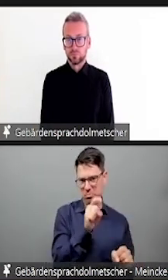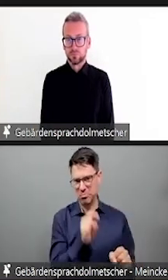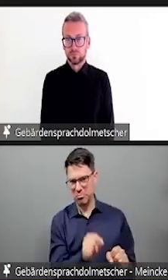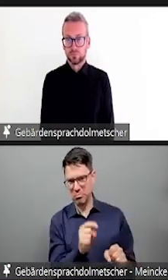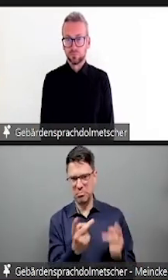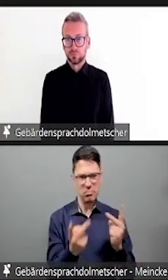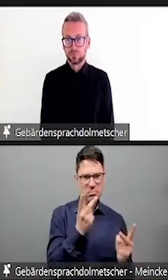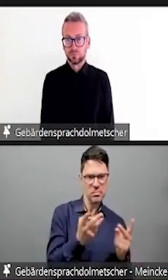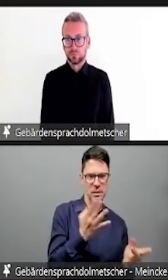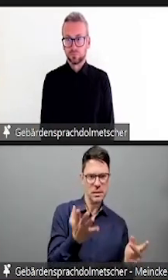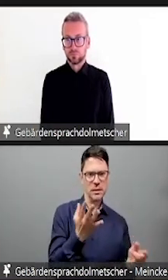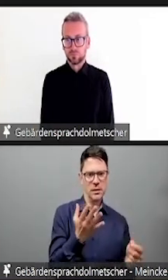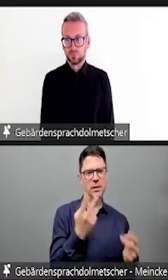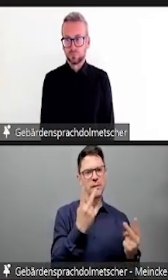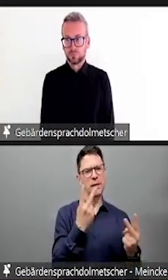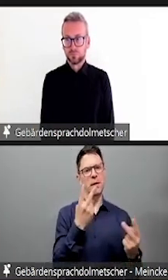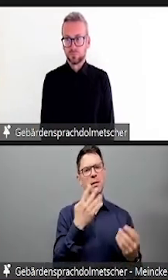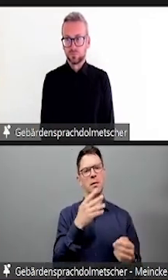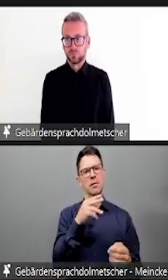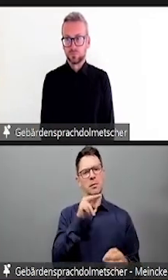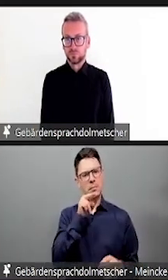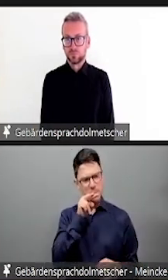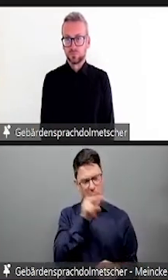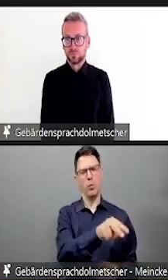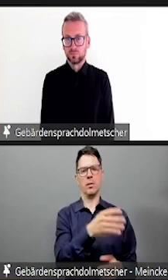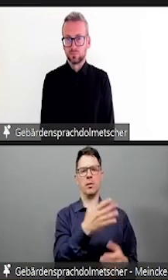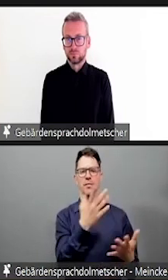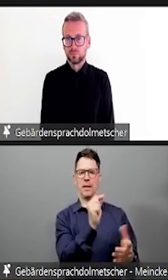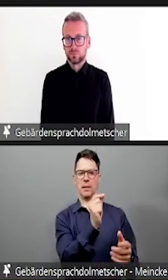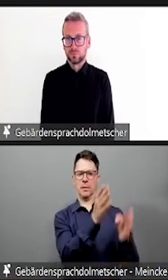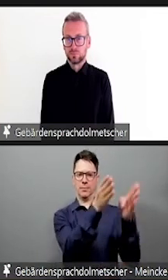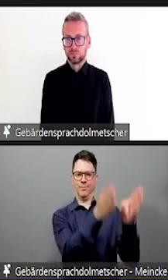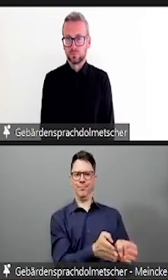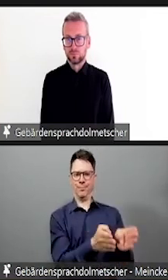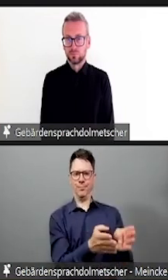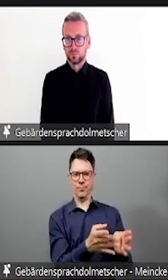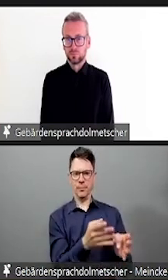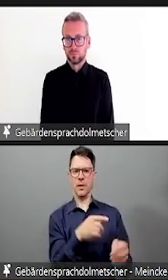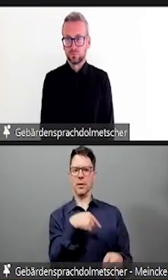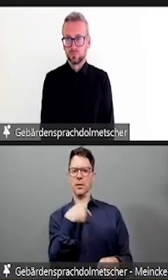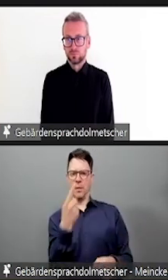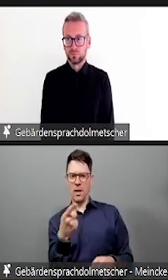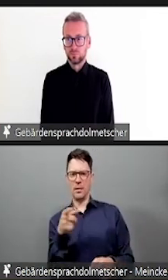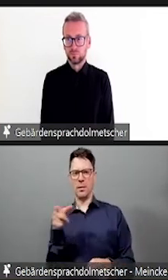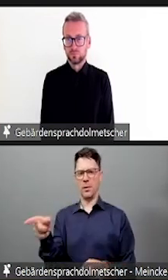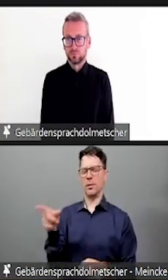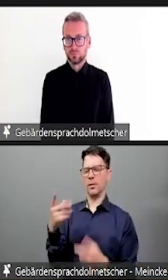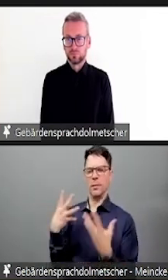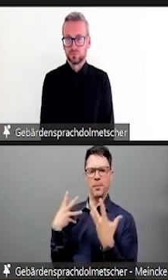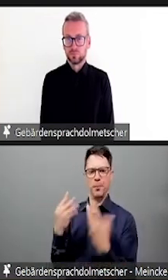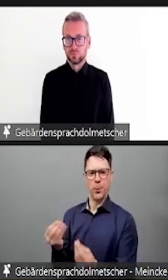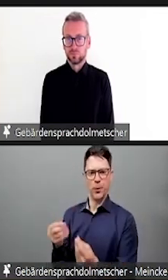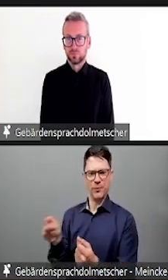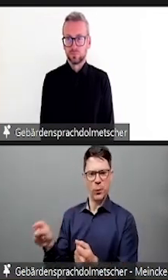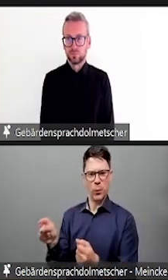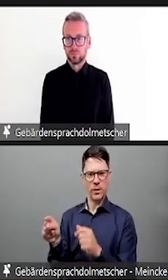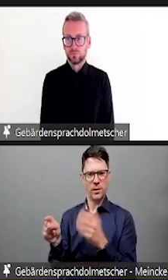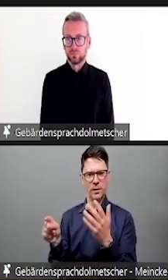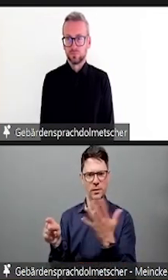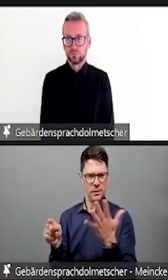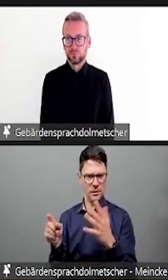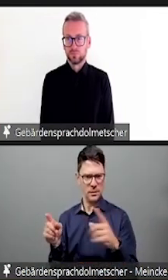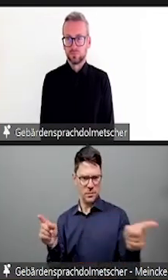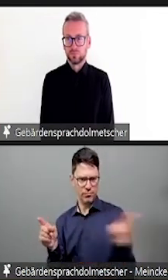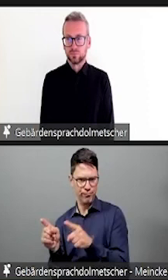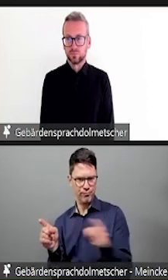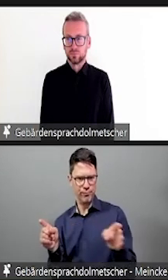Prüfungsordnung und auch die jeweilige Modulbeschreibung dann nochmal als Informationsquelle heranzuziehen, weil das nochmal